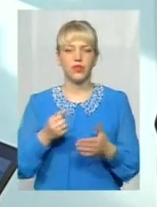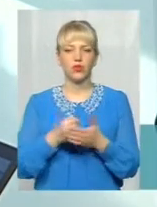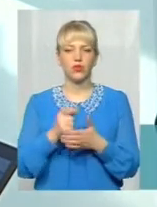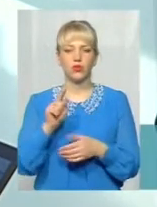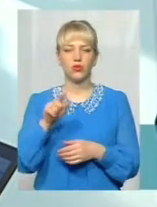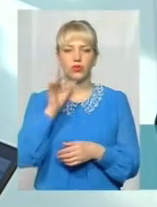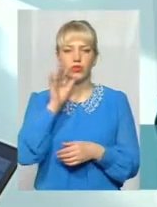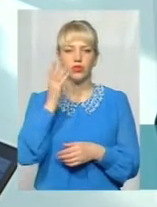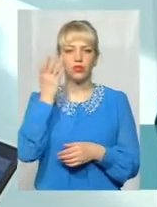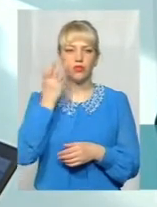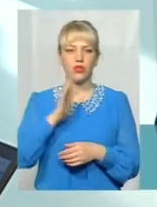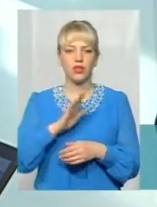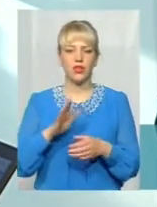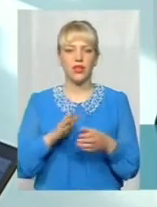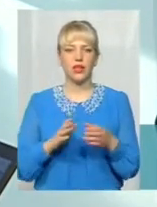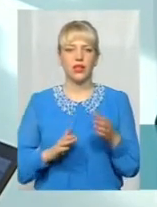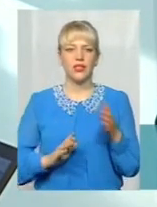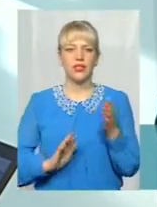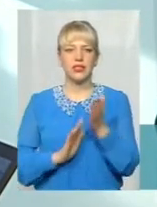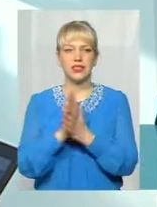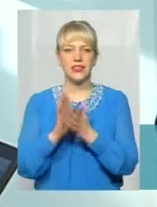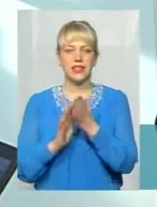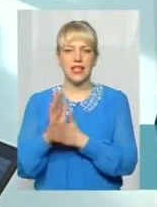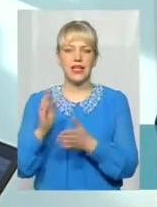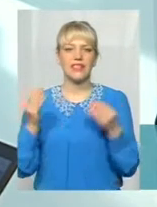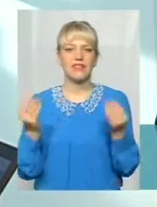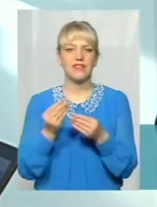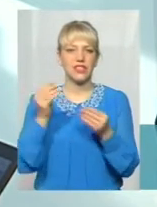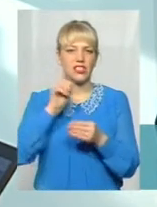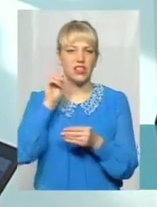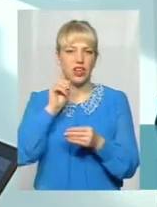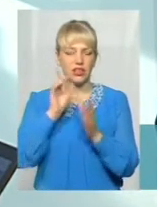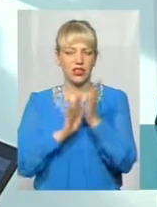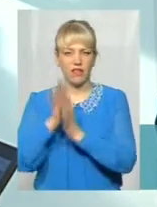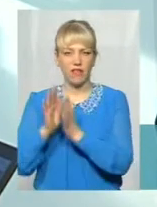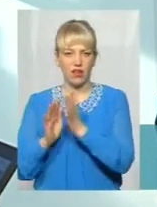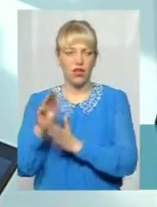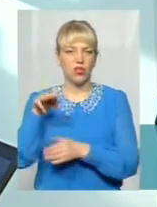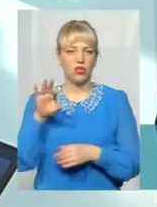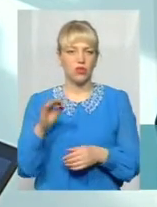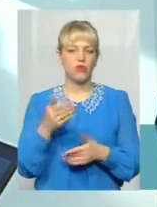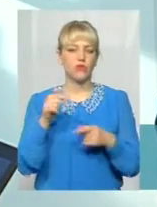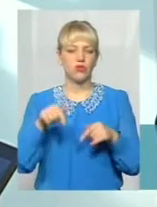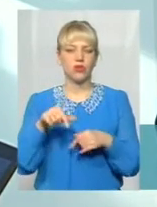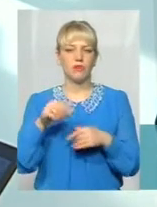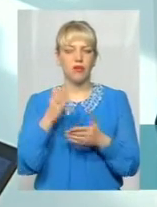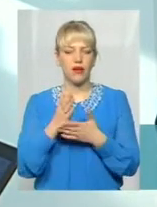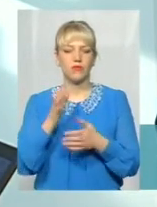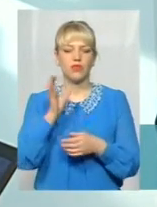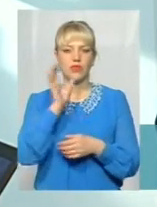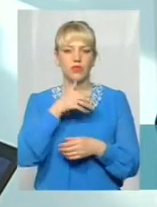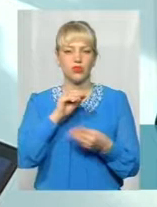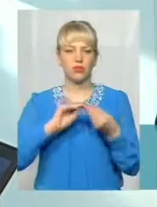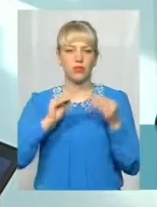часу, поки не зійде свіжа цьогорічня трава, щорічно ми маємо такі досить серйозні проблеми з